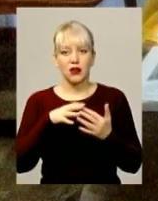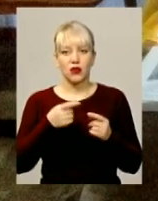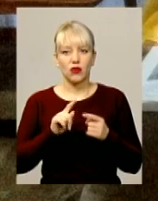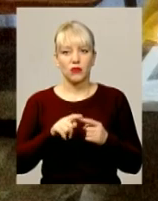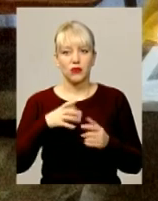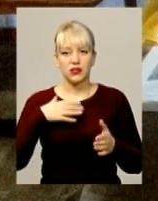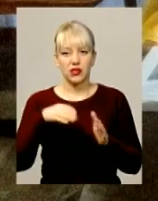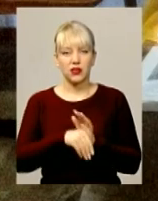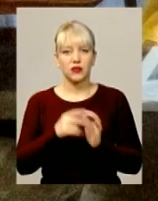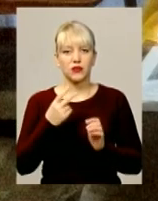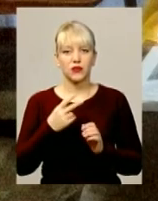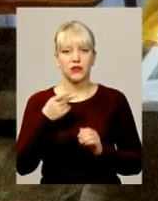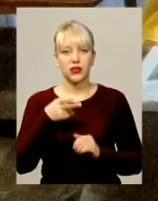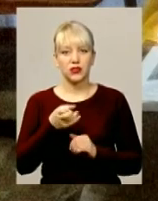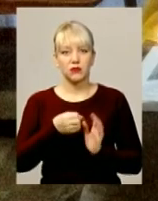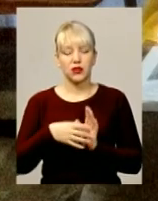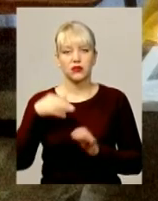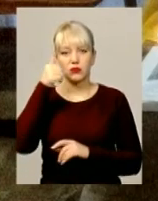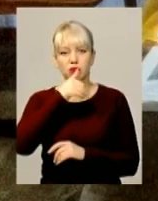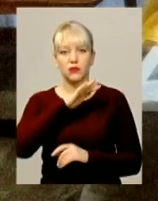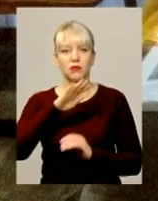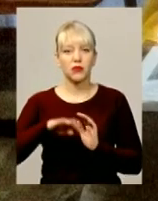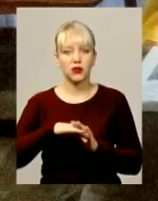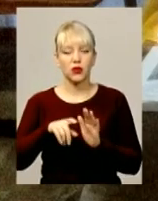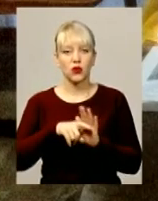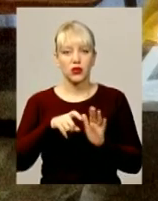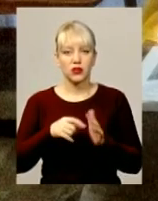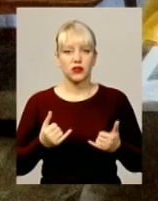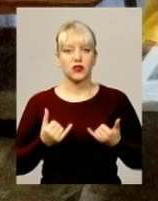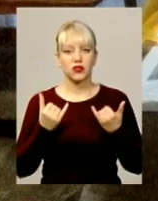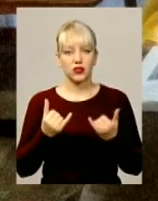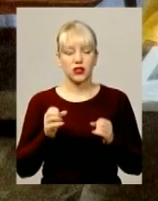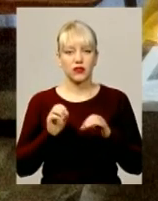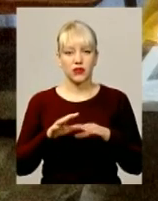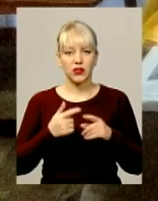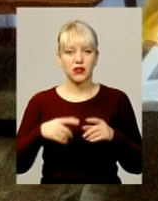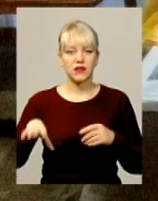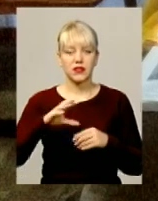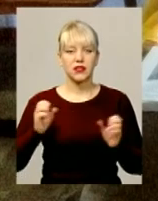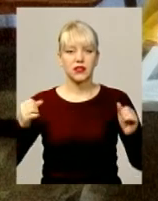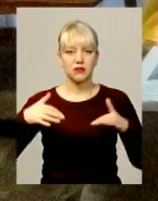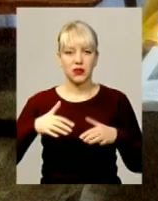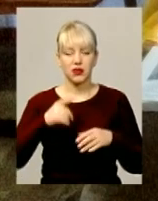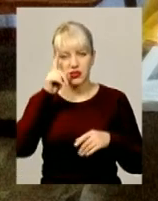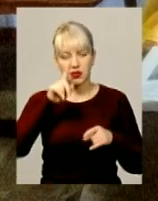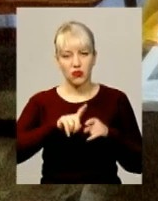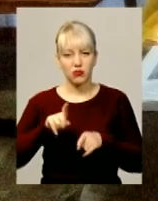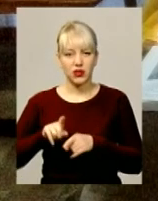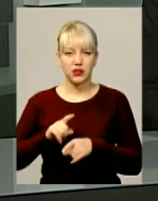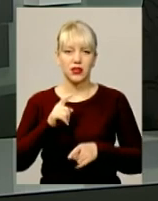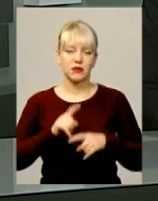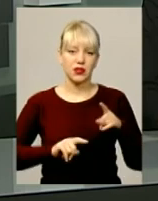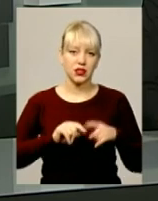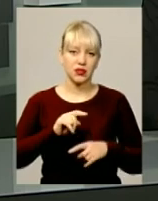лютого 2015 року під Донецьком. Віддати шану загиблому земляку зібралися його рідні, побратими та небайдужі містяни.